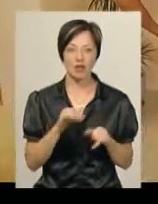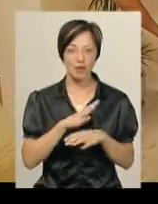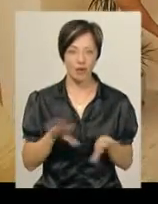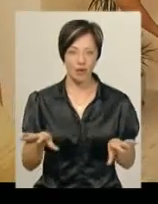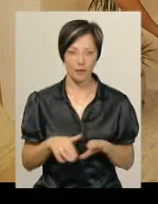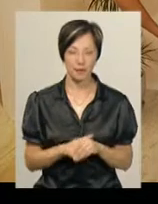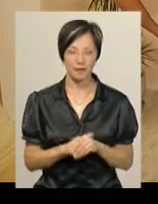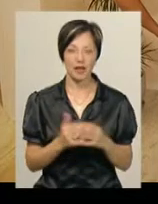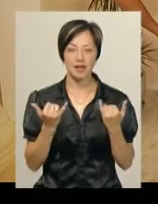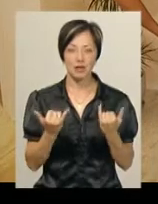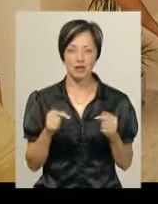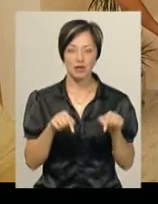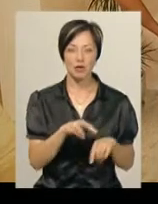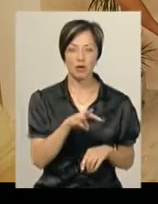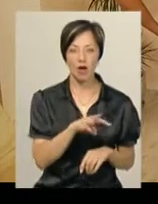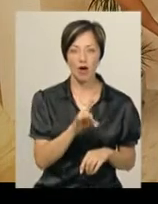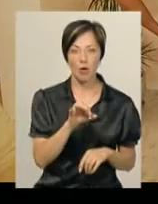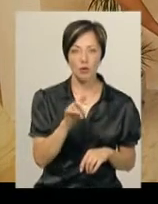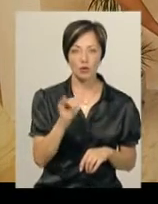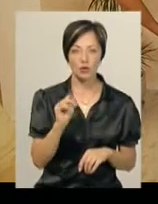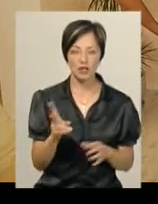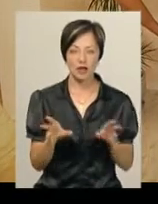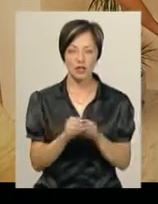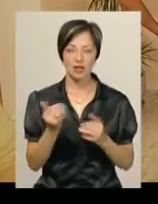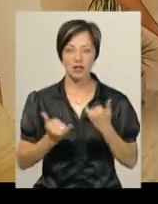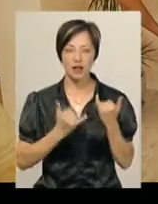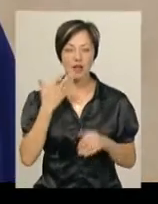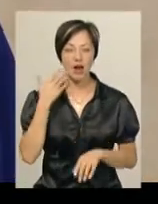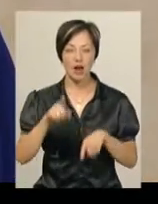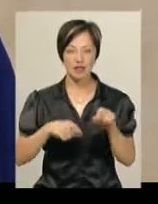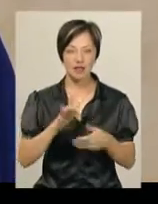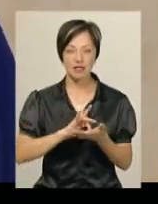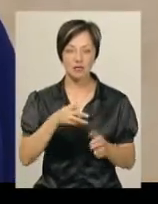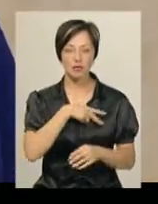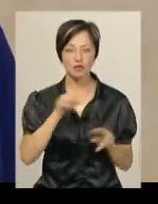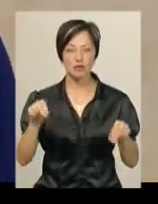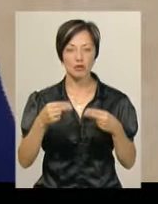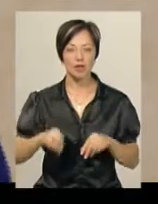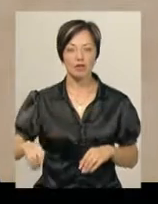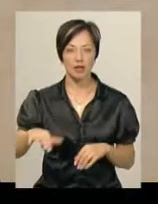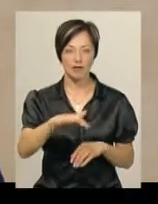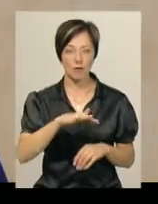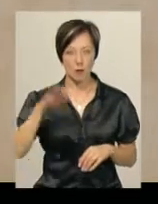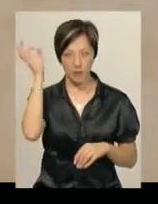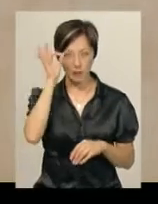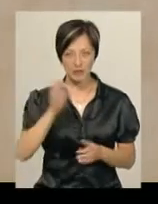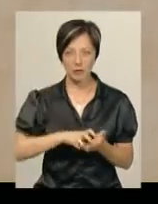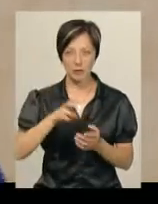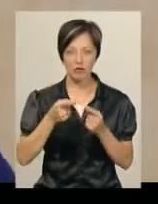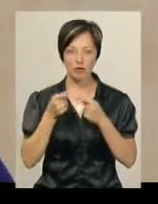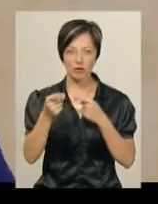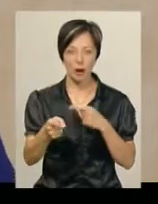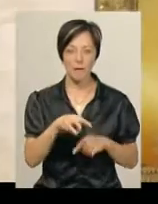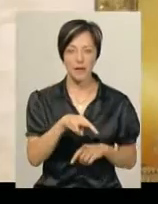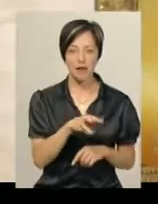не бути. Зараз тут Михайло Романчук живе разом із нареченою, легкоатлеткою та срібною призеркою чемпіонату Європи в Берліні у стрибках в довжину